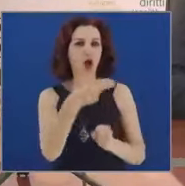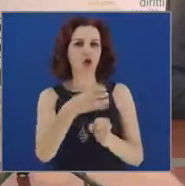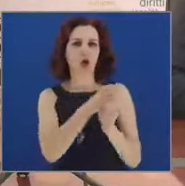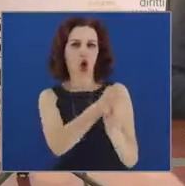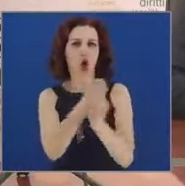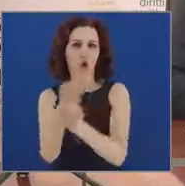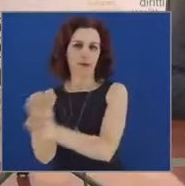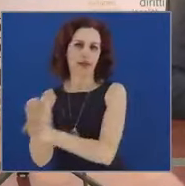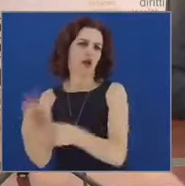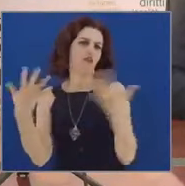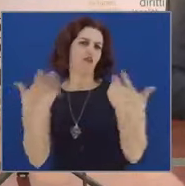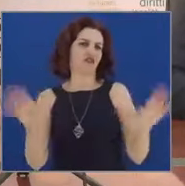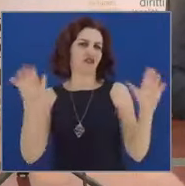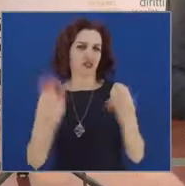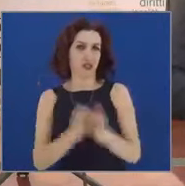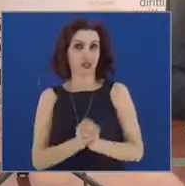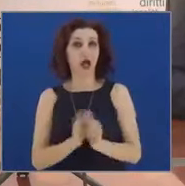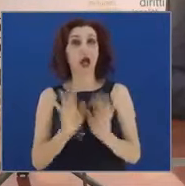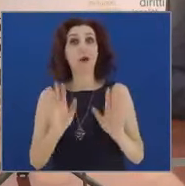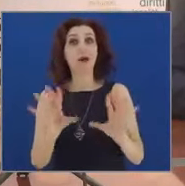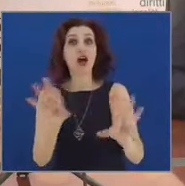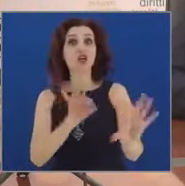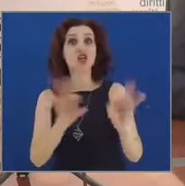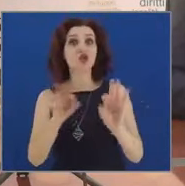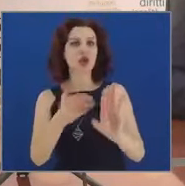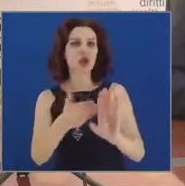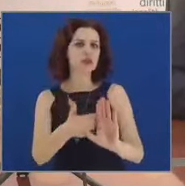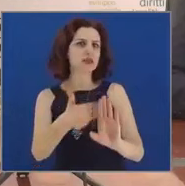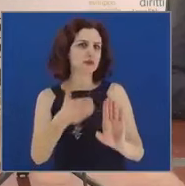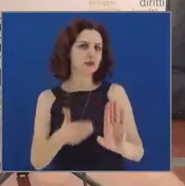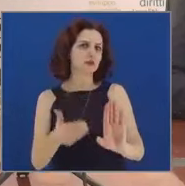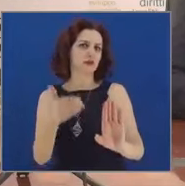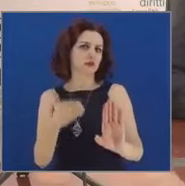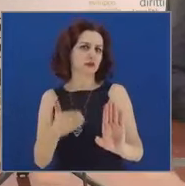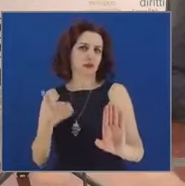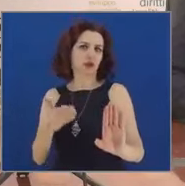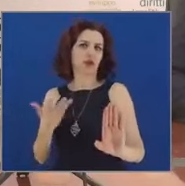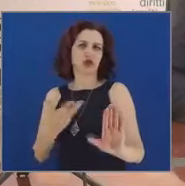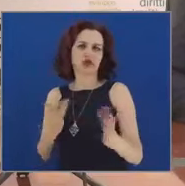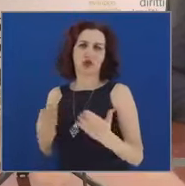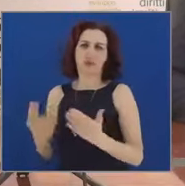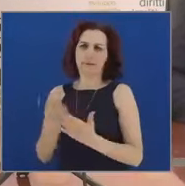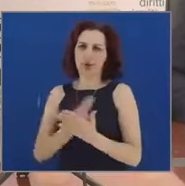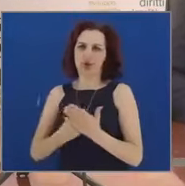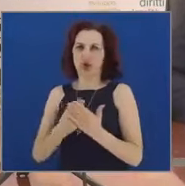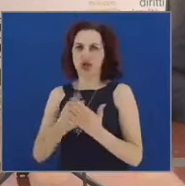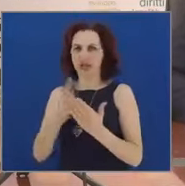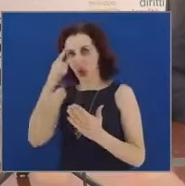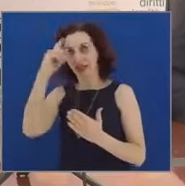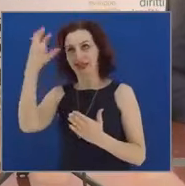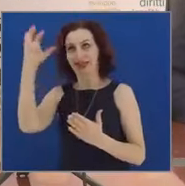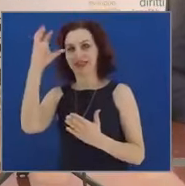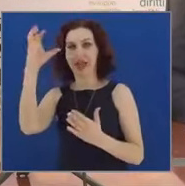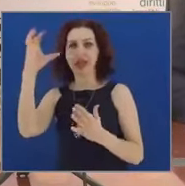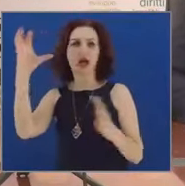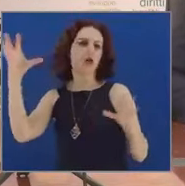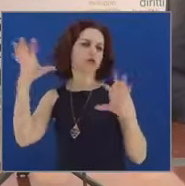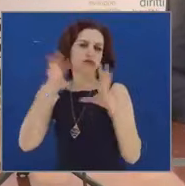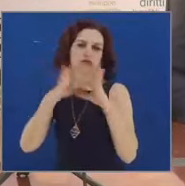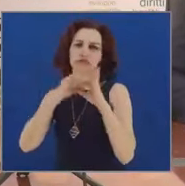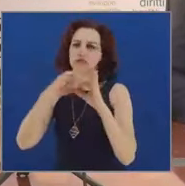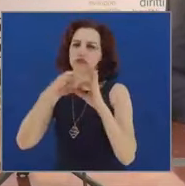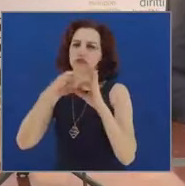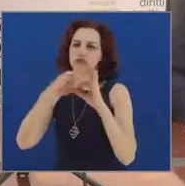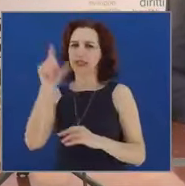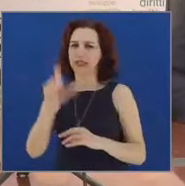Dietro però a queste scelte c'è soprattutto un disegno, un'idea, che riguarda tutta l'Italia, che riguarda ovviamente in particolar modo il